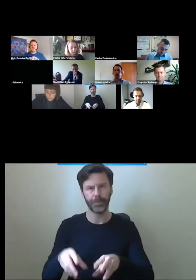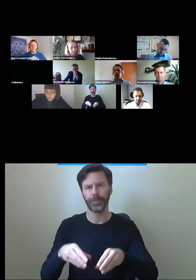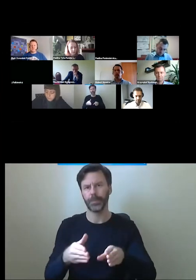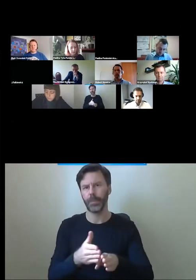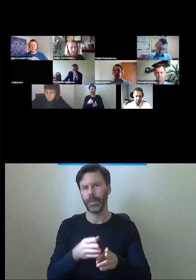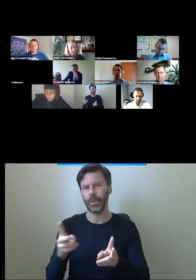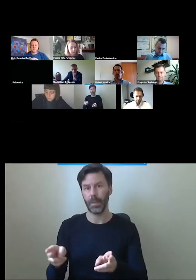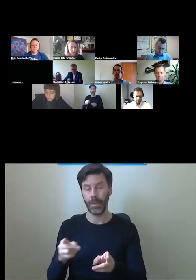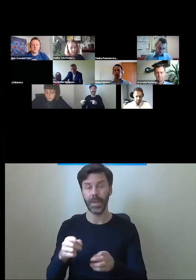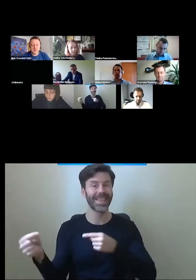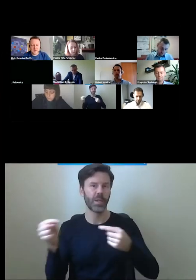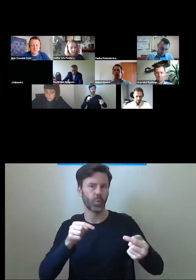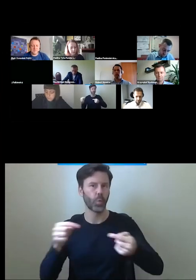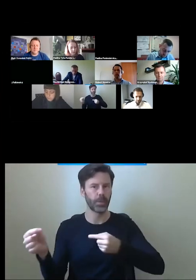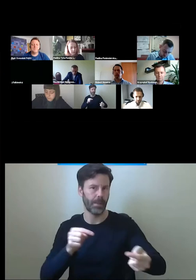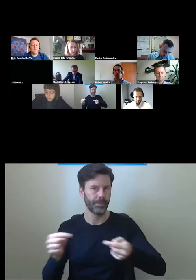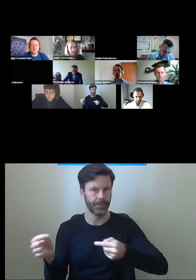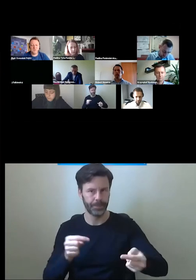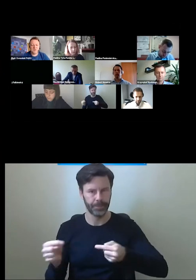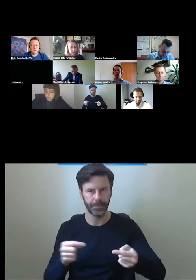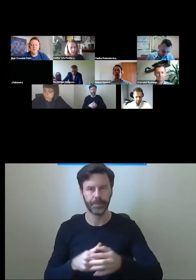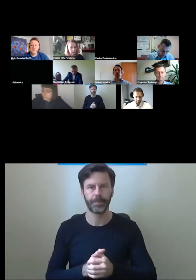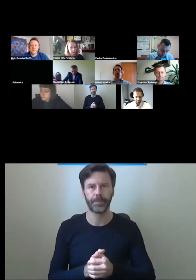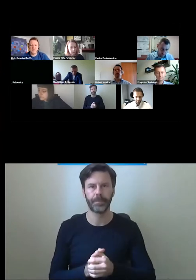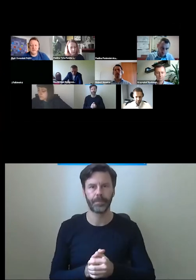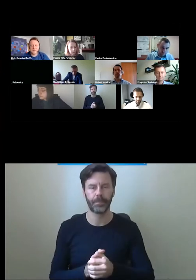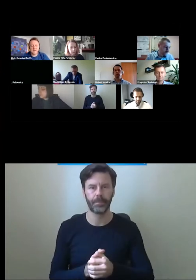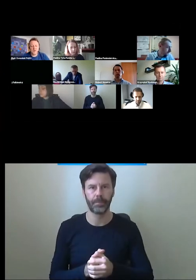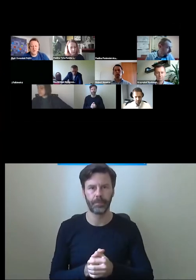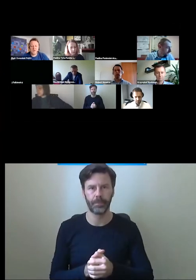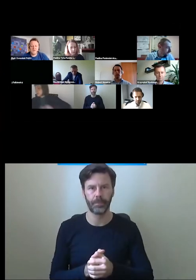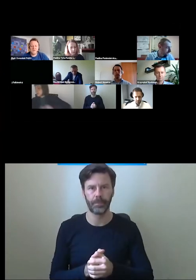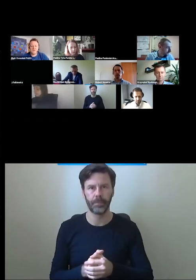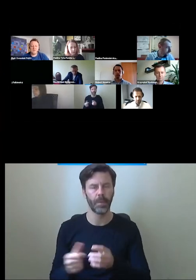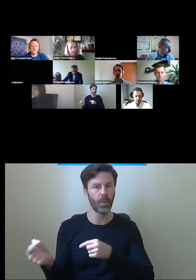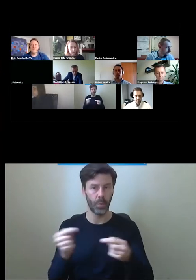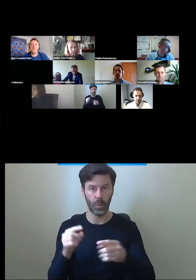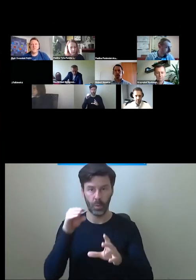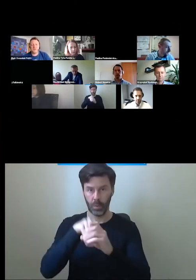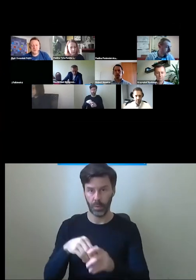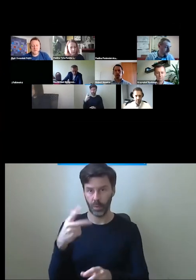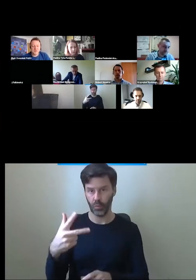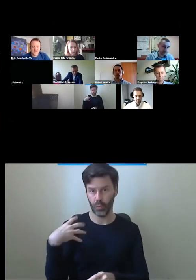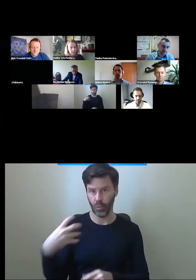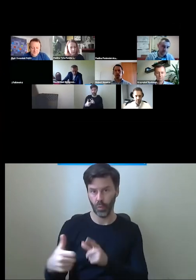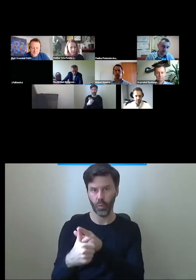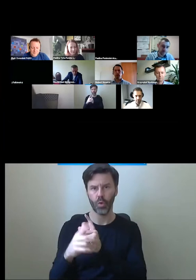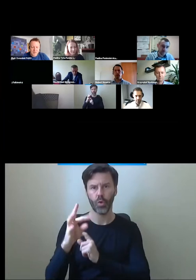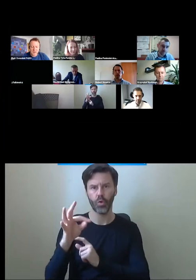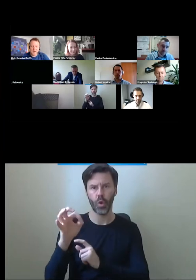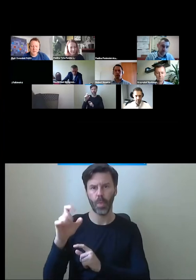paneli dyskusyjnych. Będziemy mieli troje gości, doktor Paulina Tota,